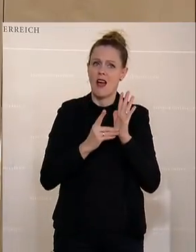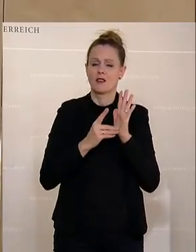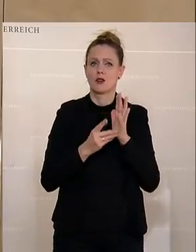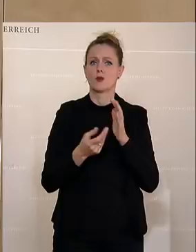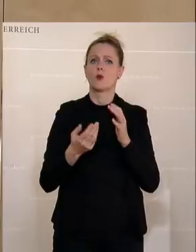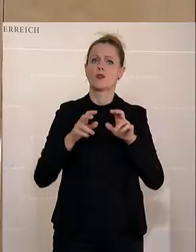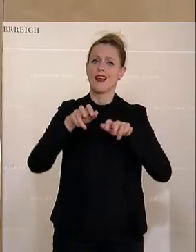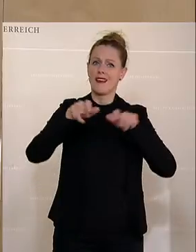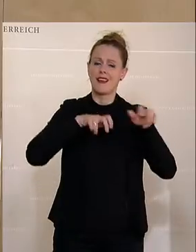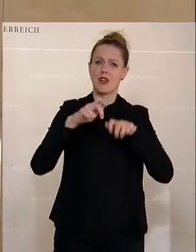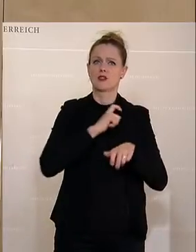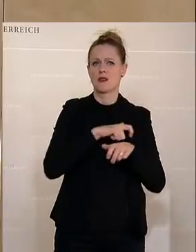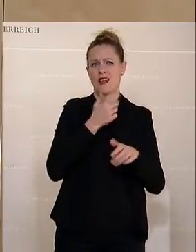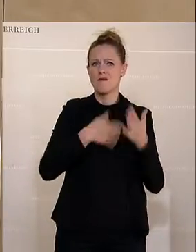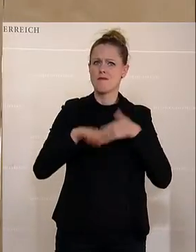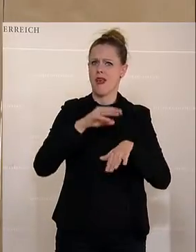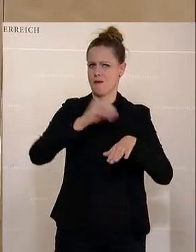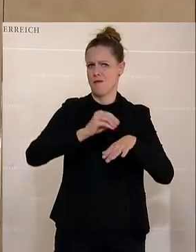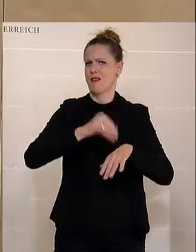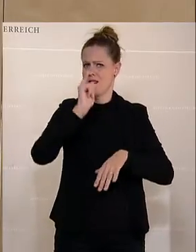Regierungsfraktionen dazu. Vielen Dank.